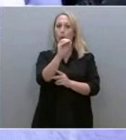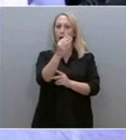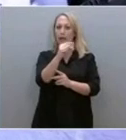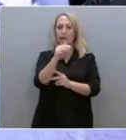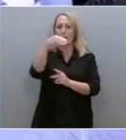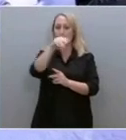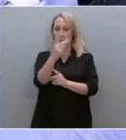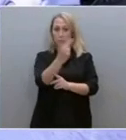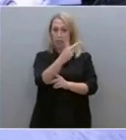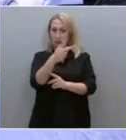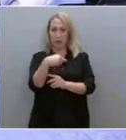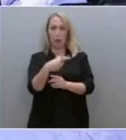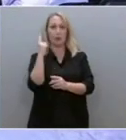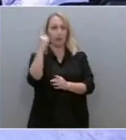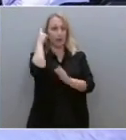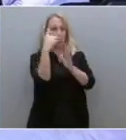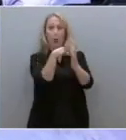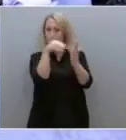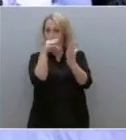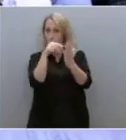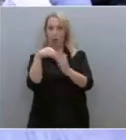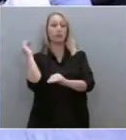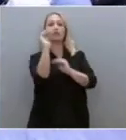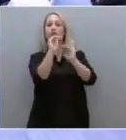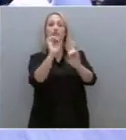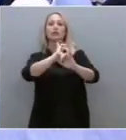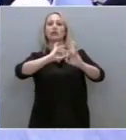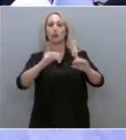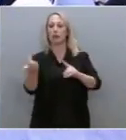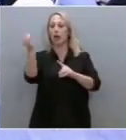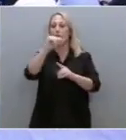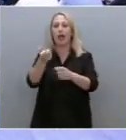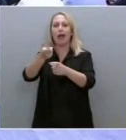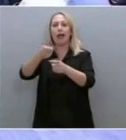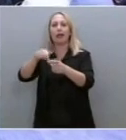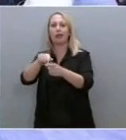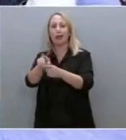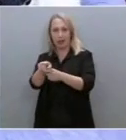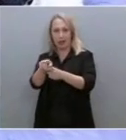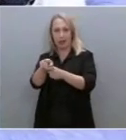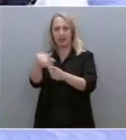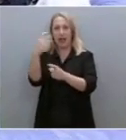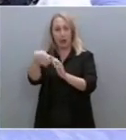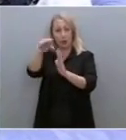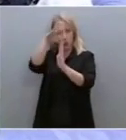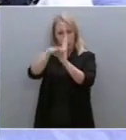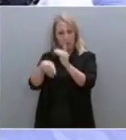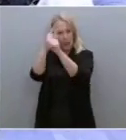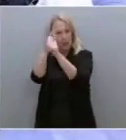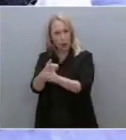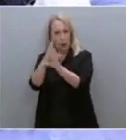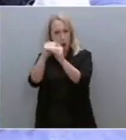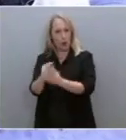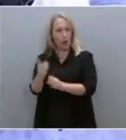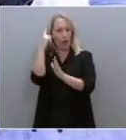Μαλιχούδης. Δεν έχουν κληθεί πάροχοι που φέρονται να έχουν λογισμικό για παρακολουθήσεις.